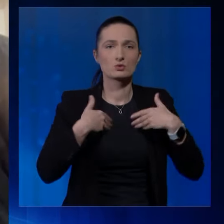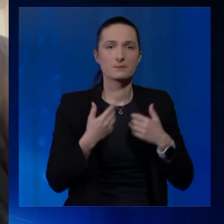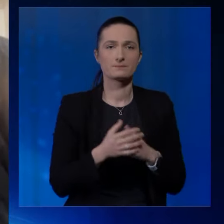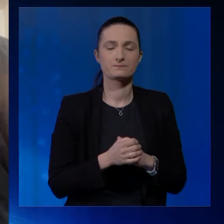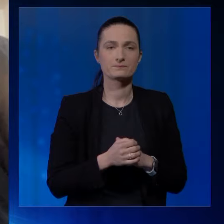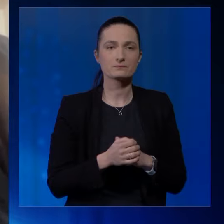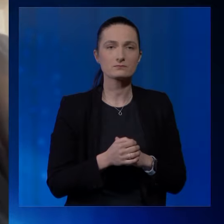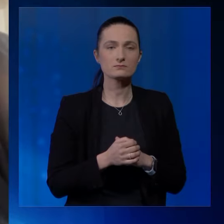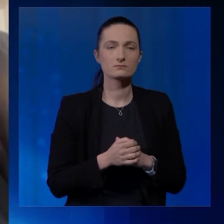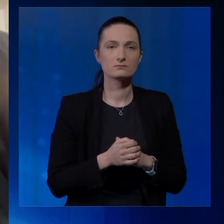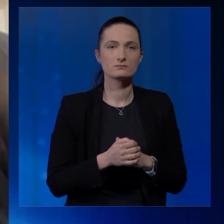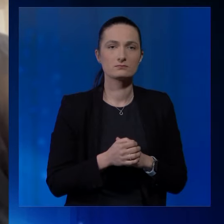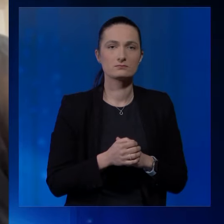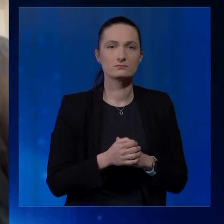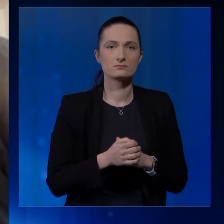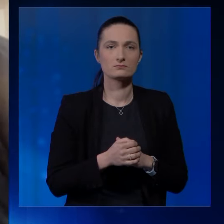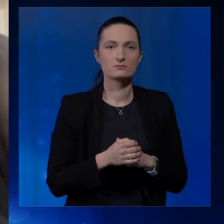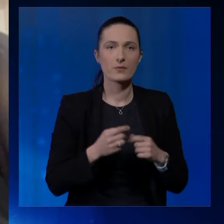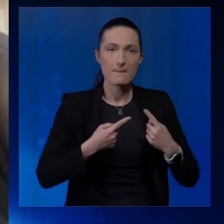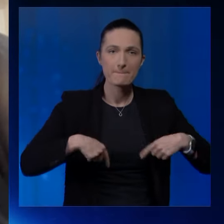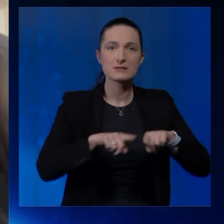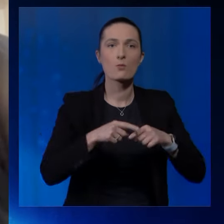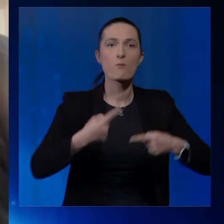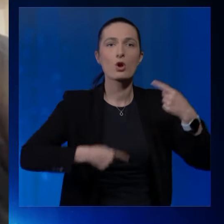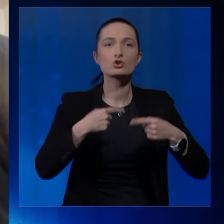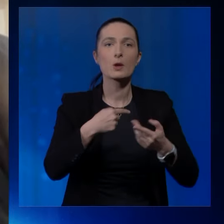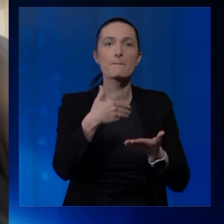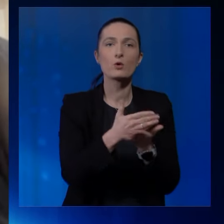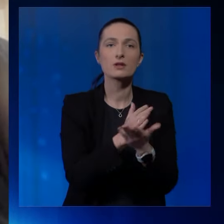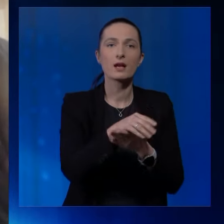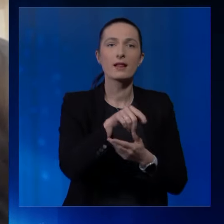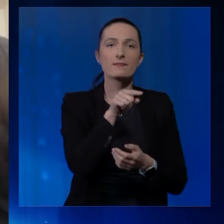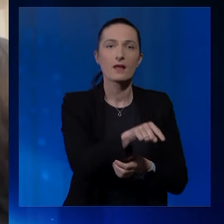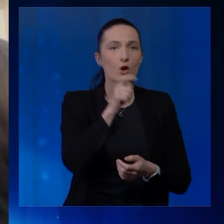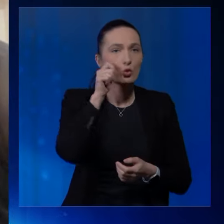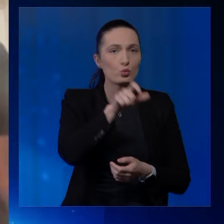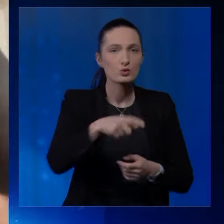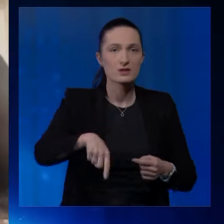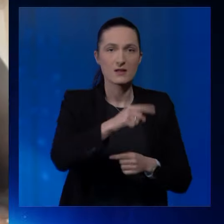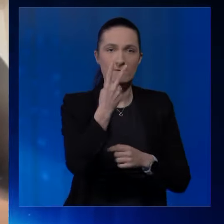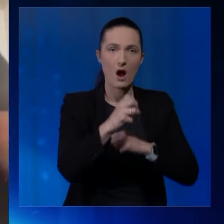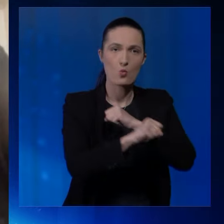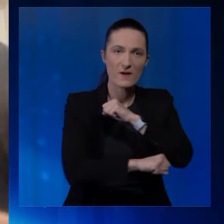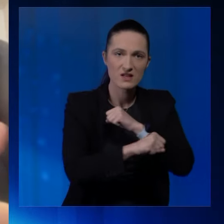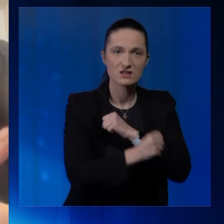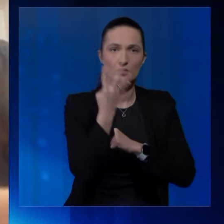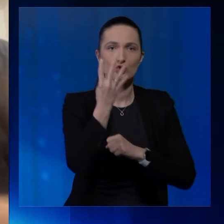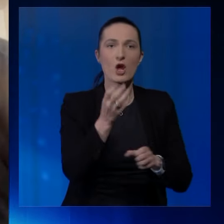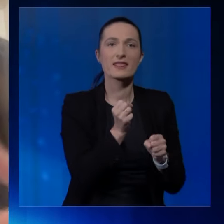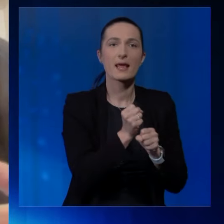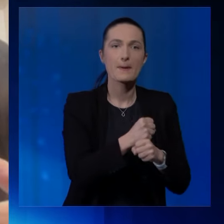gradom u Stara. Mi smo politički podijelili te ljude sa dva univerziteta, dvije škole,